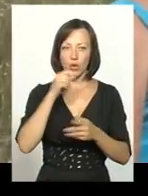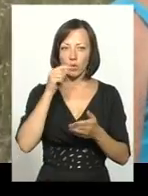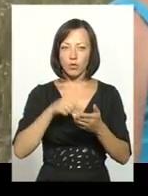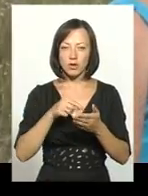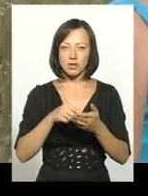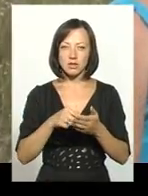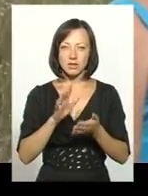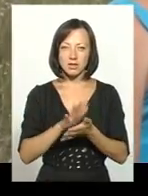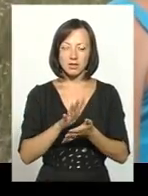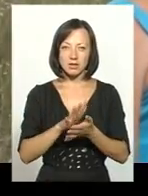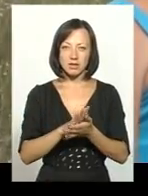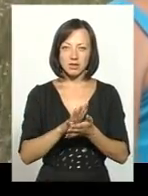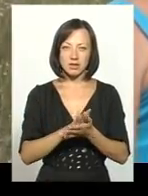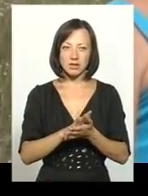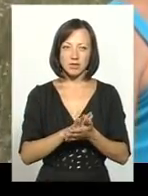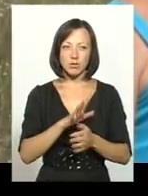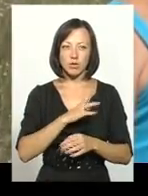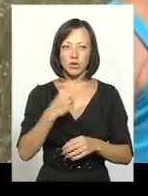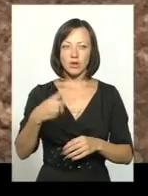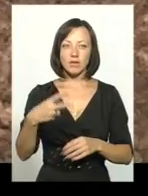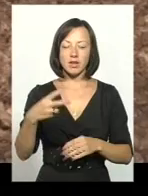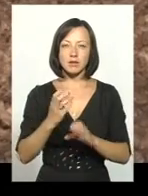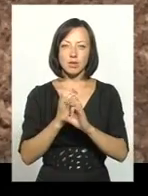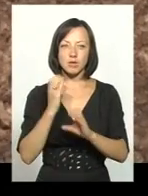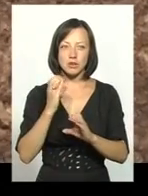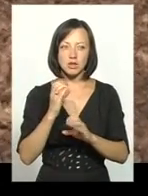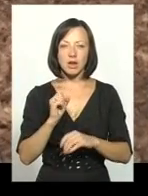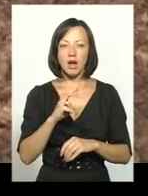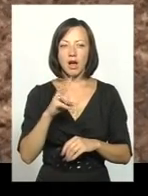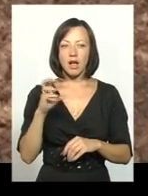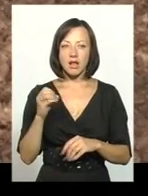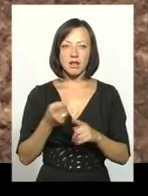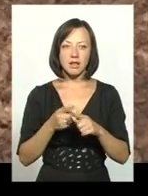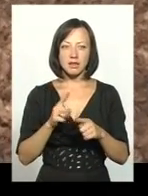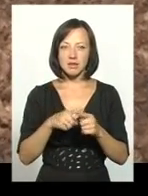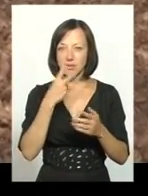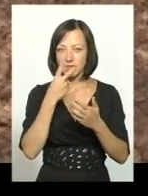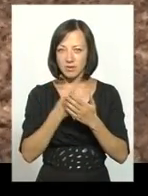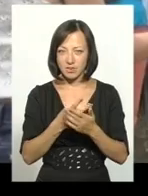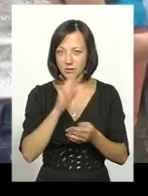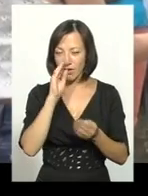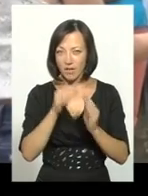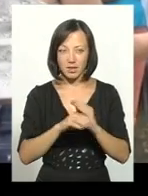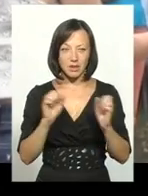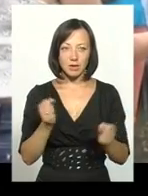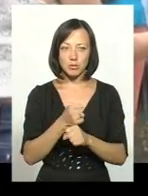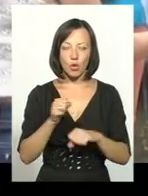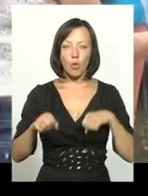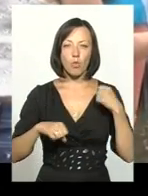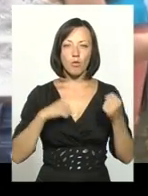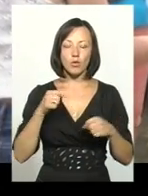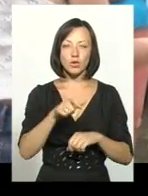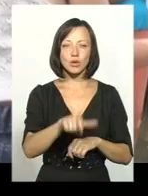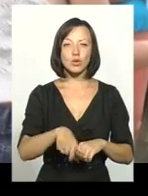приблизно в день десь було 20 машин. Проте свіжий послідник Голка його в лісу смузі не сховаєш. Обурені